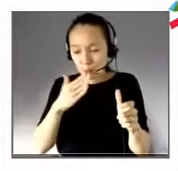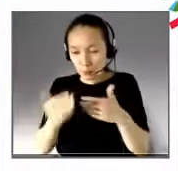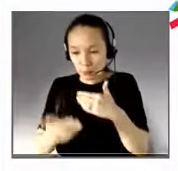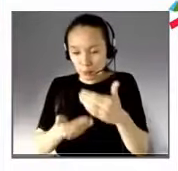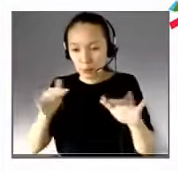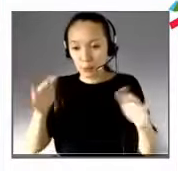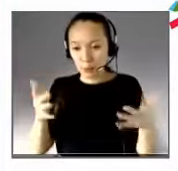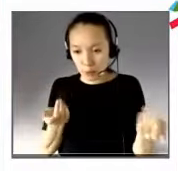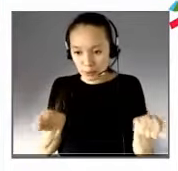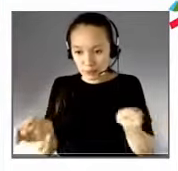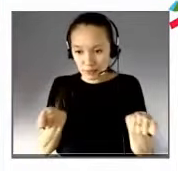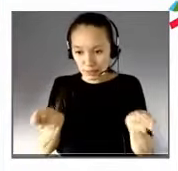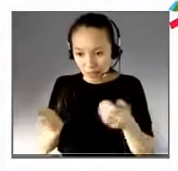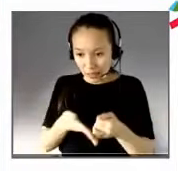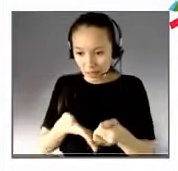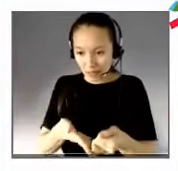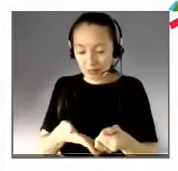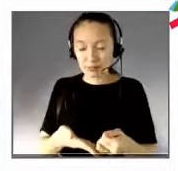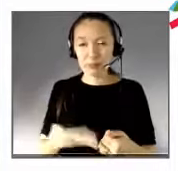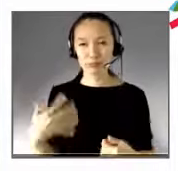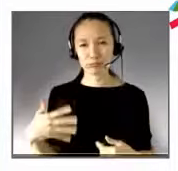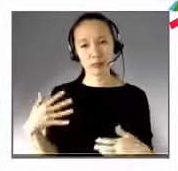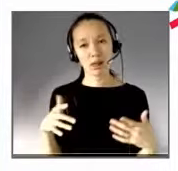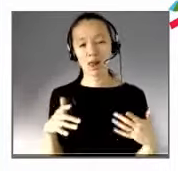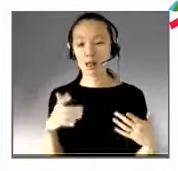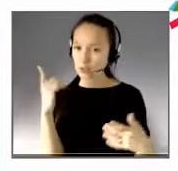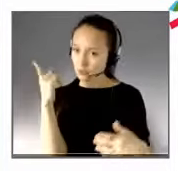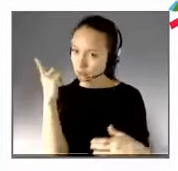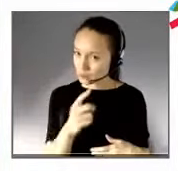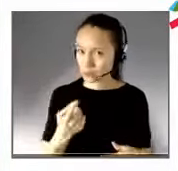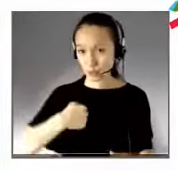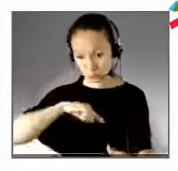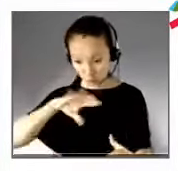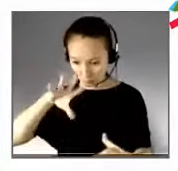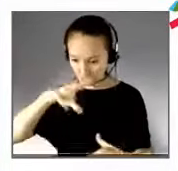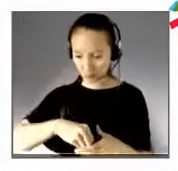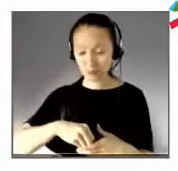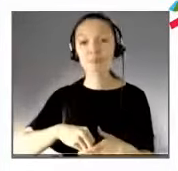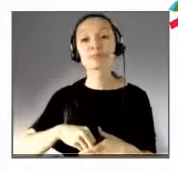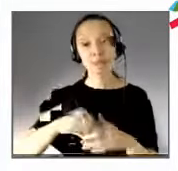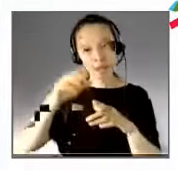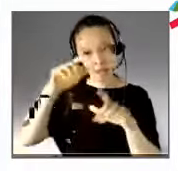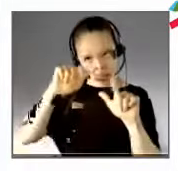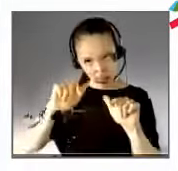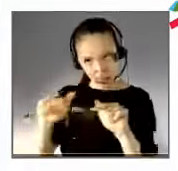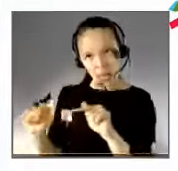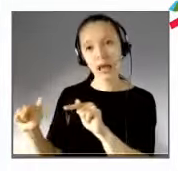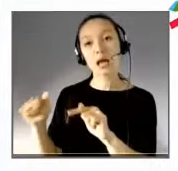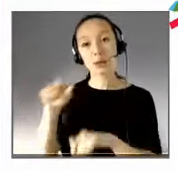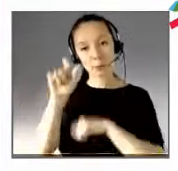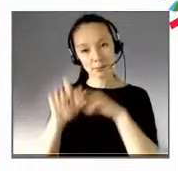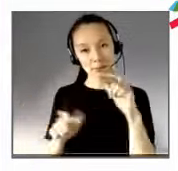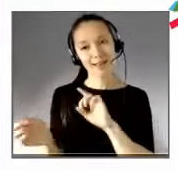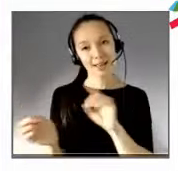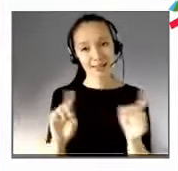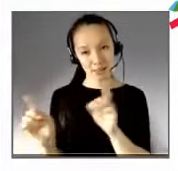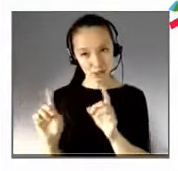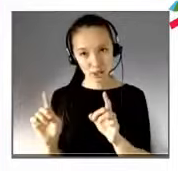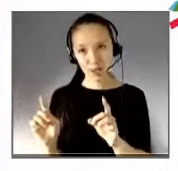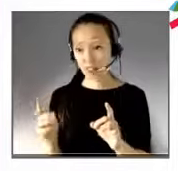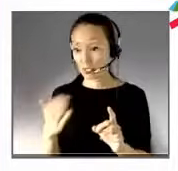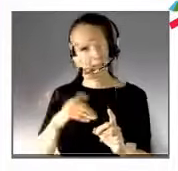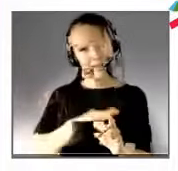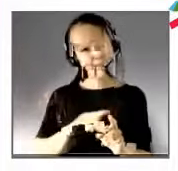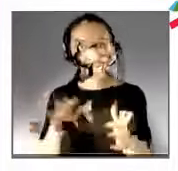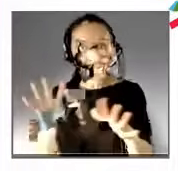Parce qu'en fait, même nos grandes entreprises, nos 34 grandes entreprises qui représentent 10% des alternants, face à cette vague, on n pas capable d'embaucher 800